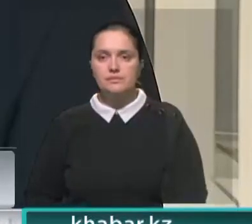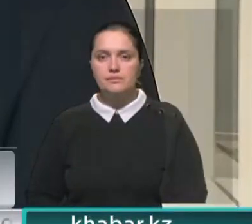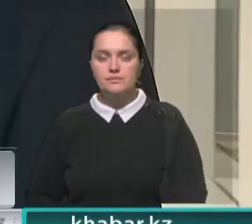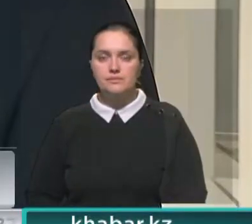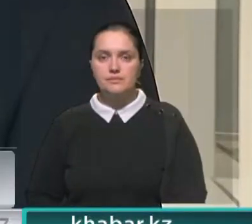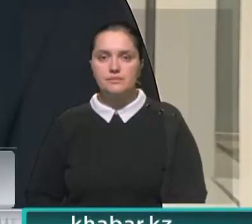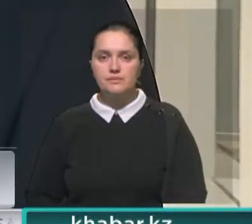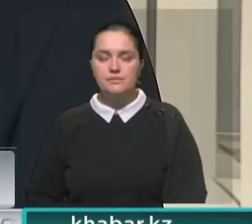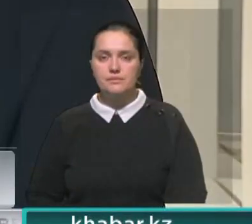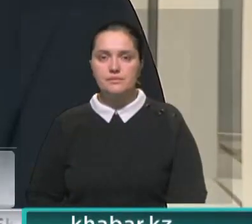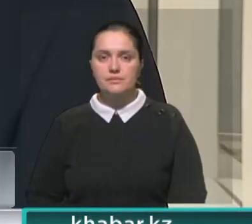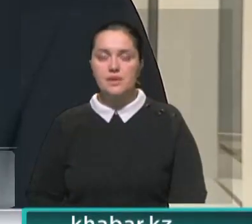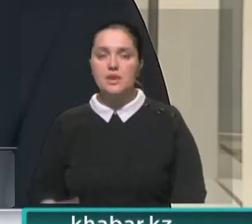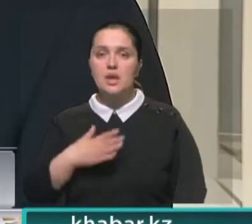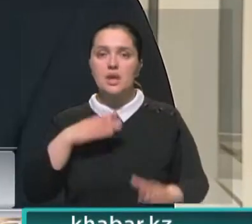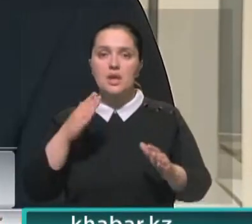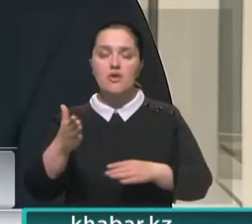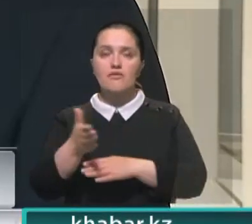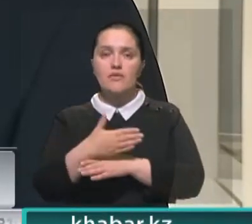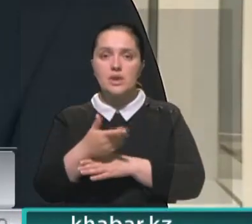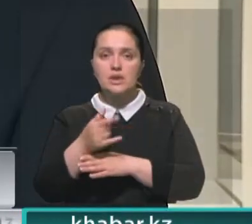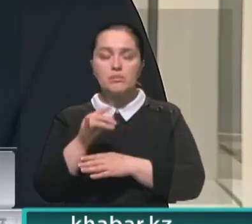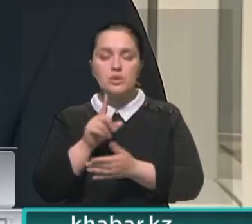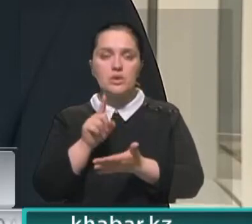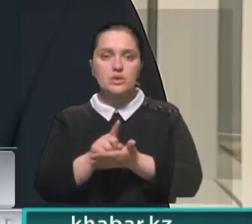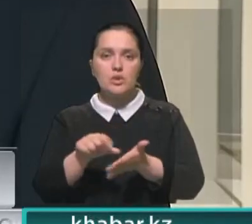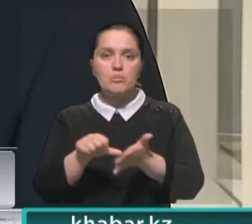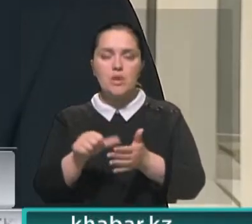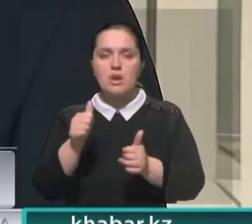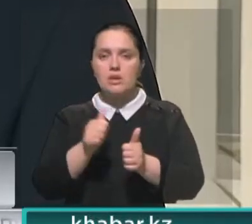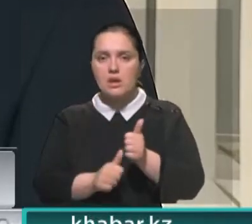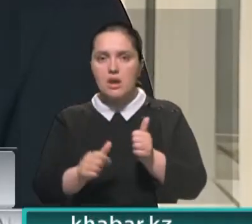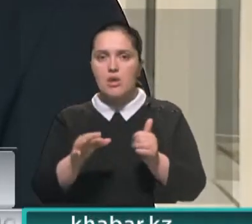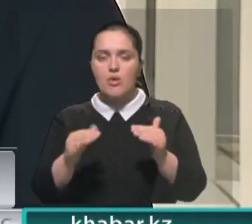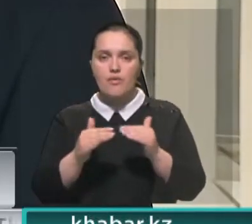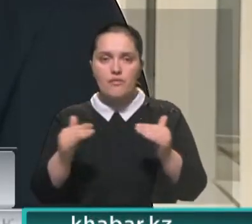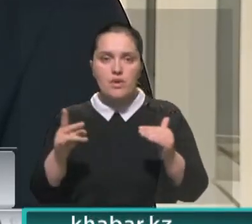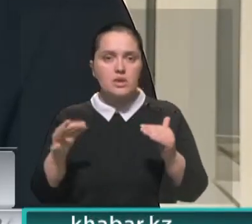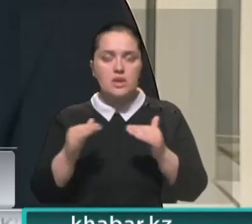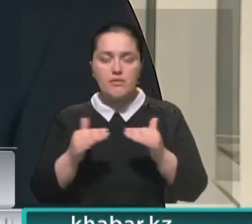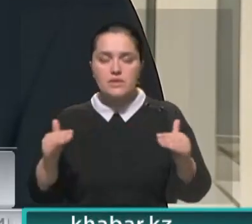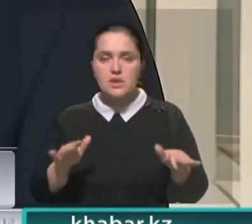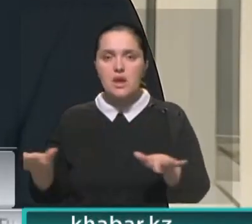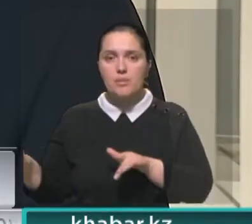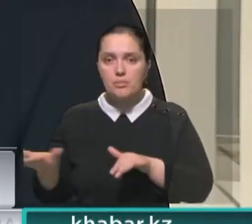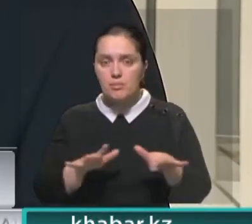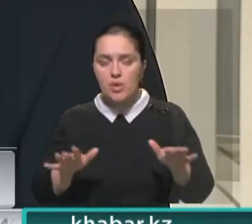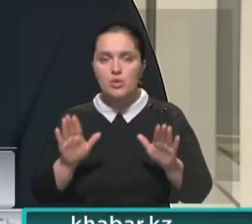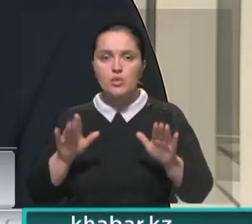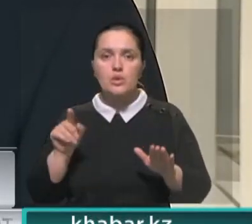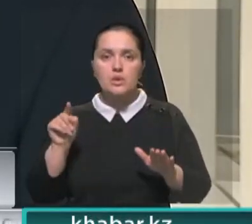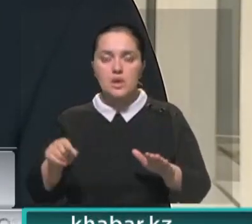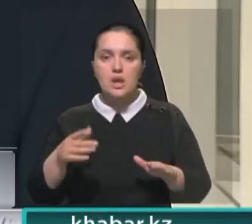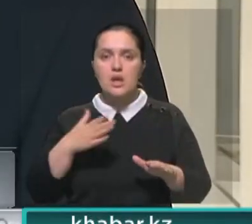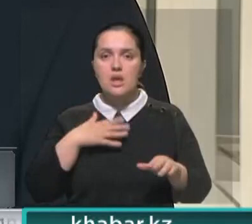Я считаю, что наш герб, флаг и гимн должны присутствовать на каждом официальном и неофициальном мероприятии. Только тогда